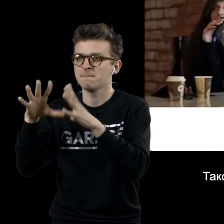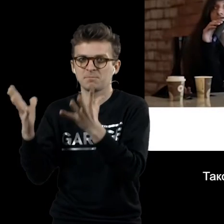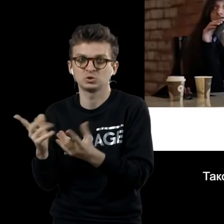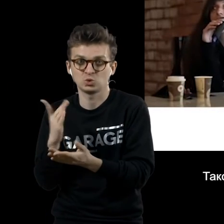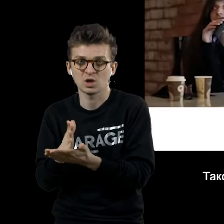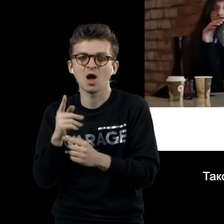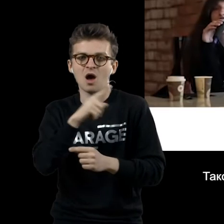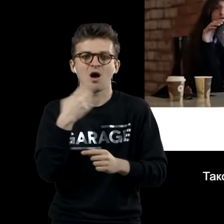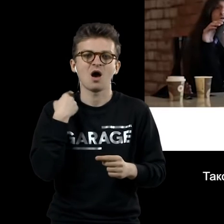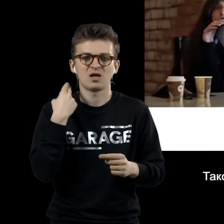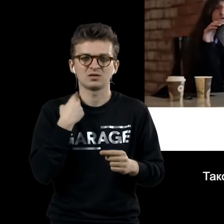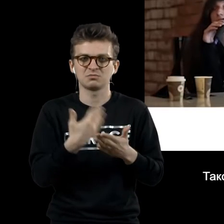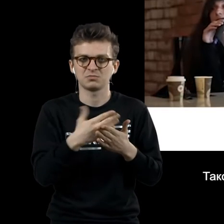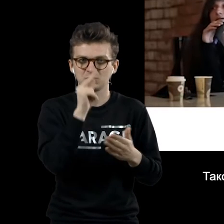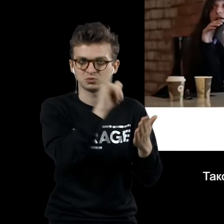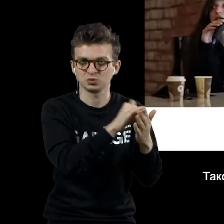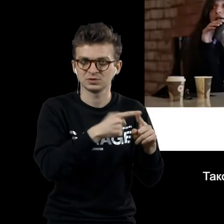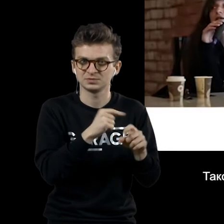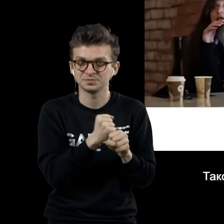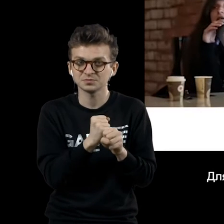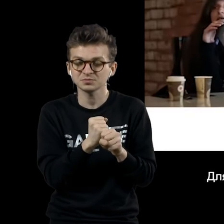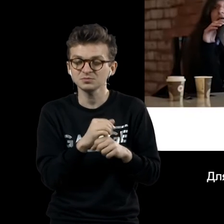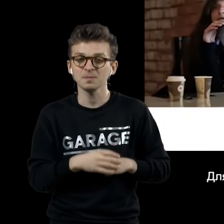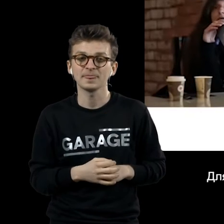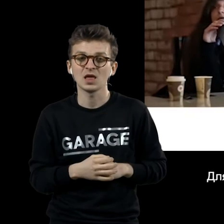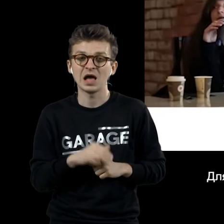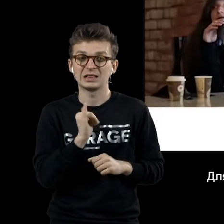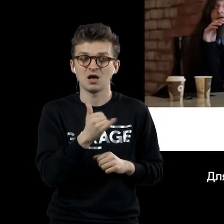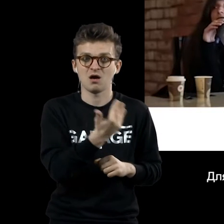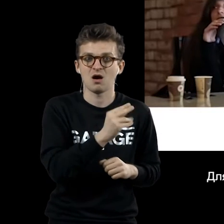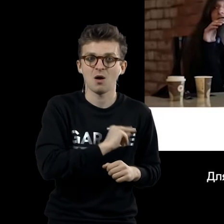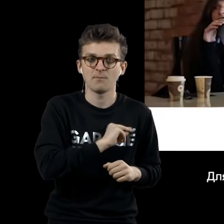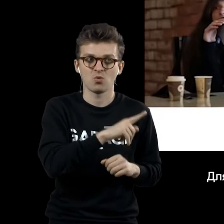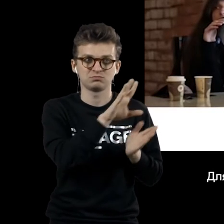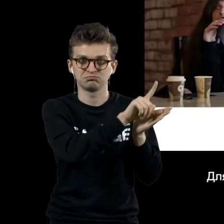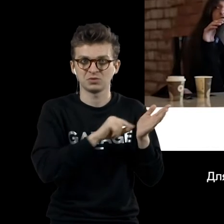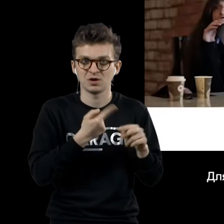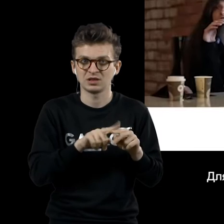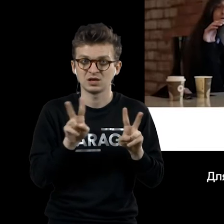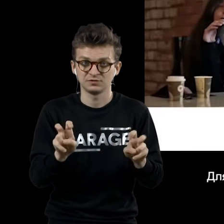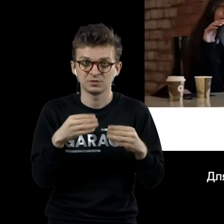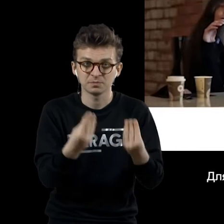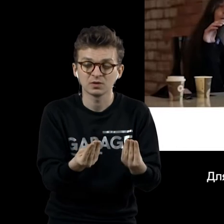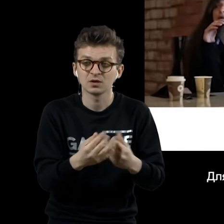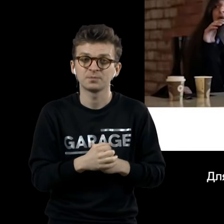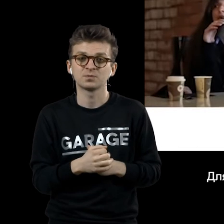времени в Америке, действительно был таким билингвой для его работы, для его писания. очень важно